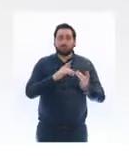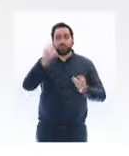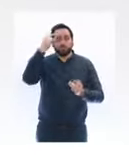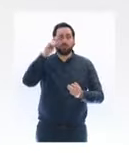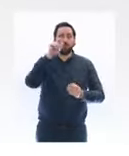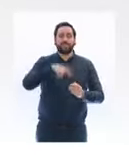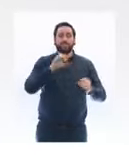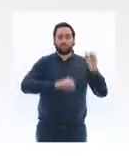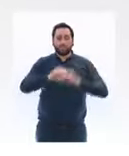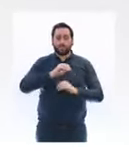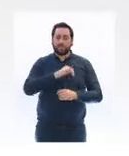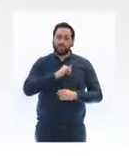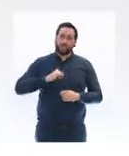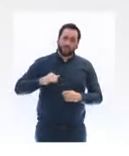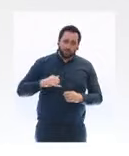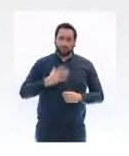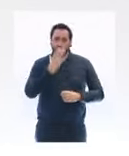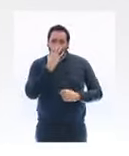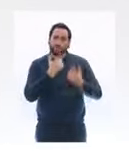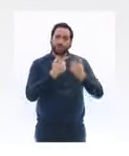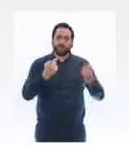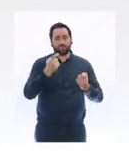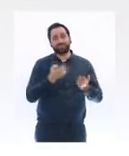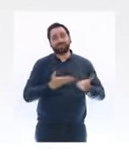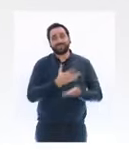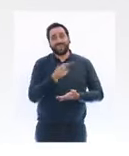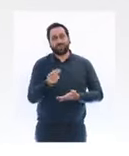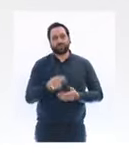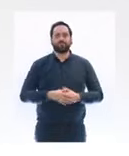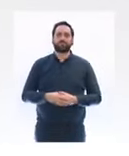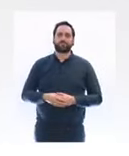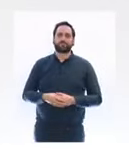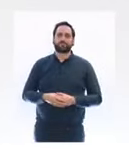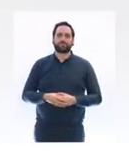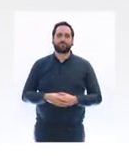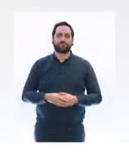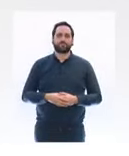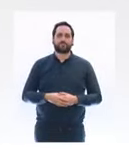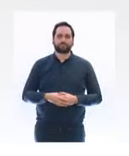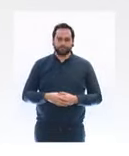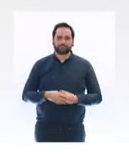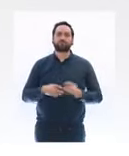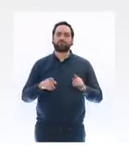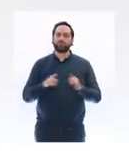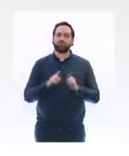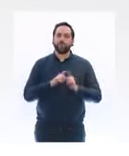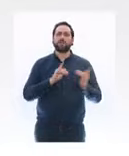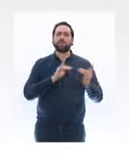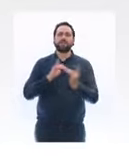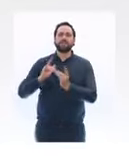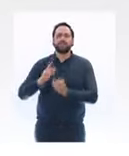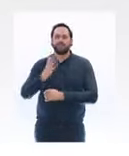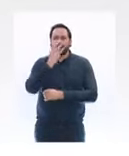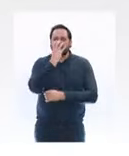en état grave. Par ailleurs, nous augmentons également le nombre de lits de réanimation. Nous avions ouvert